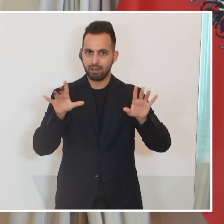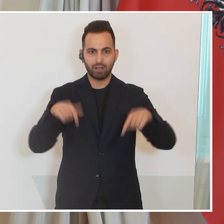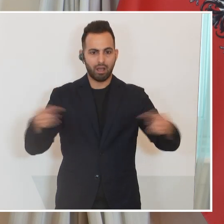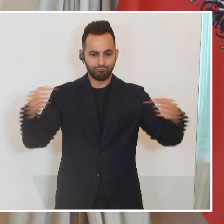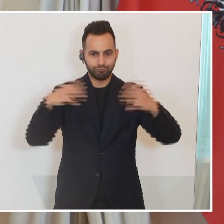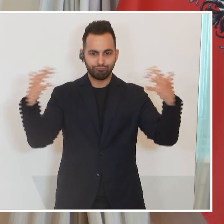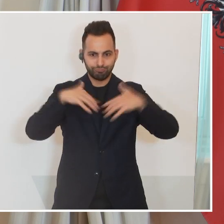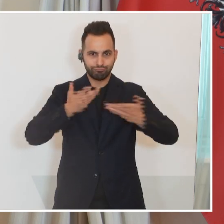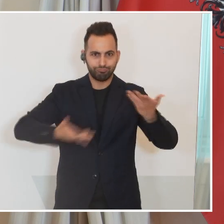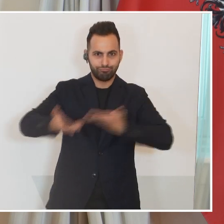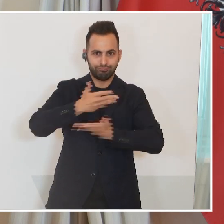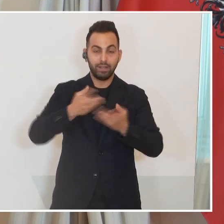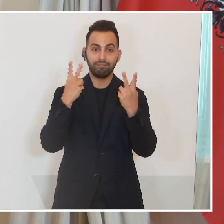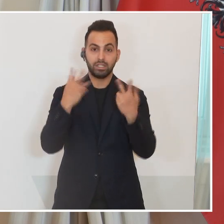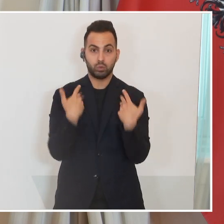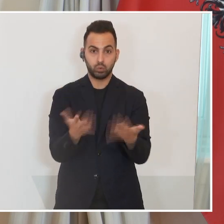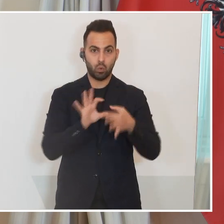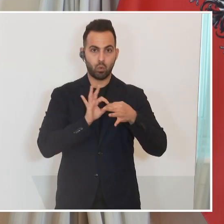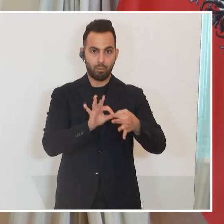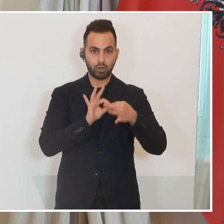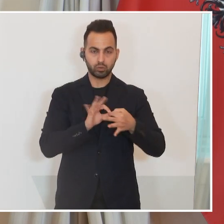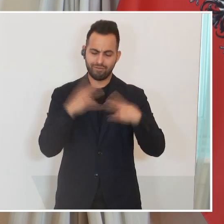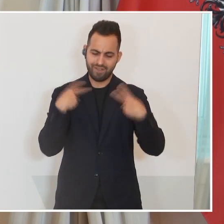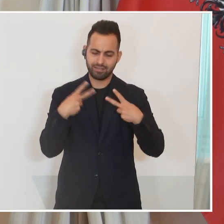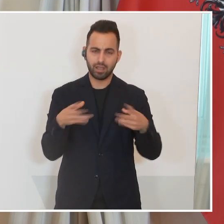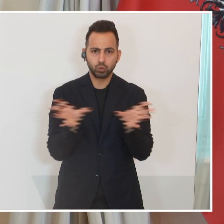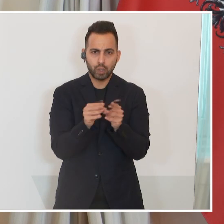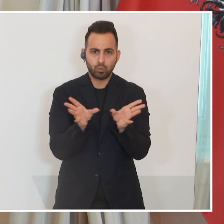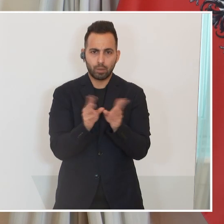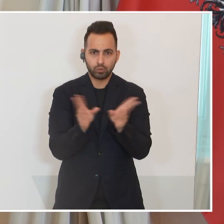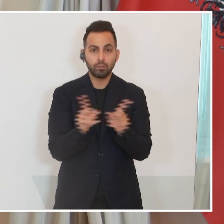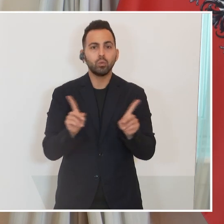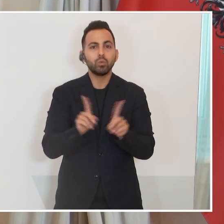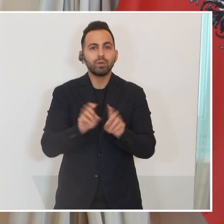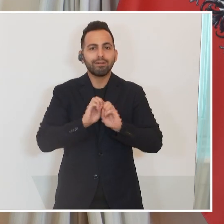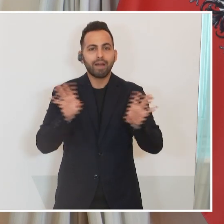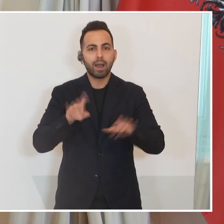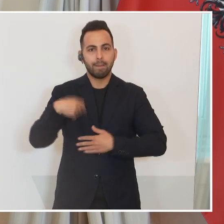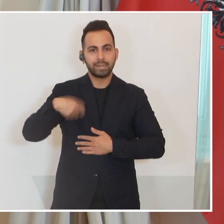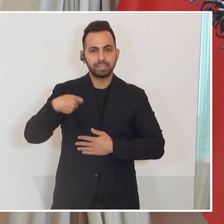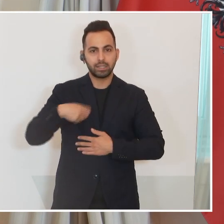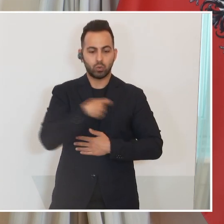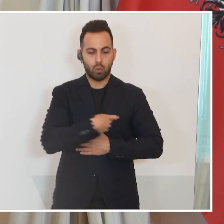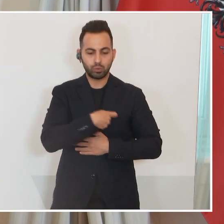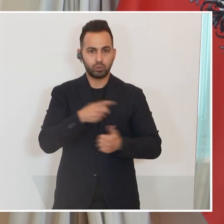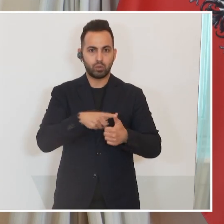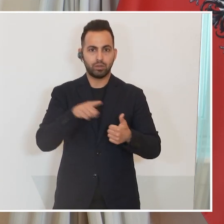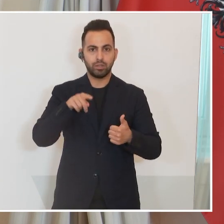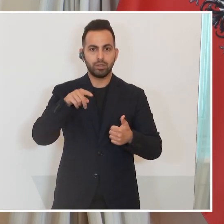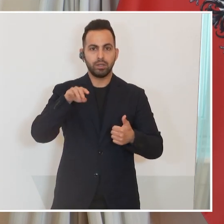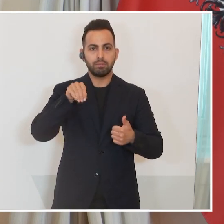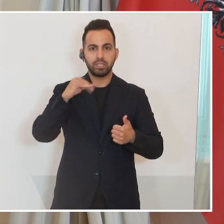ist, in dieser Form der Kooperation eine enge Zusammenarbeit zu pflegen und dann natürlich die EU-Partner, wie die Präsidentin der Kommission, wie Charles Michel,